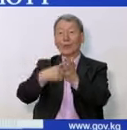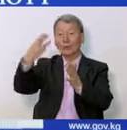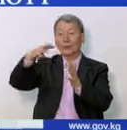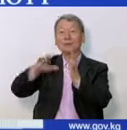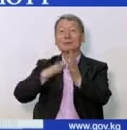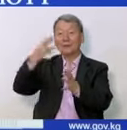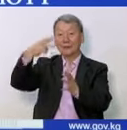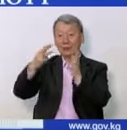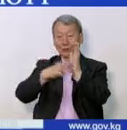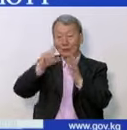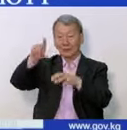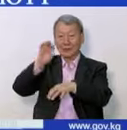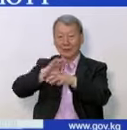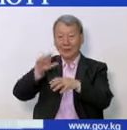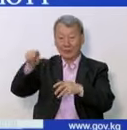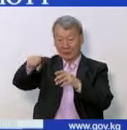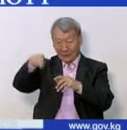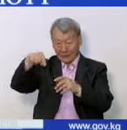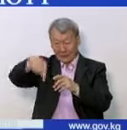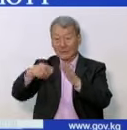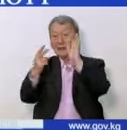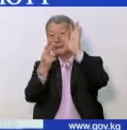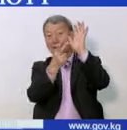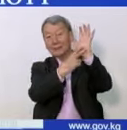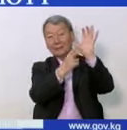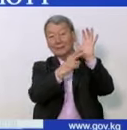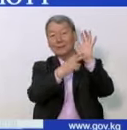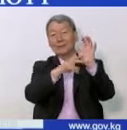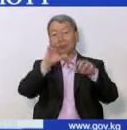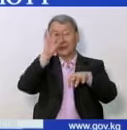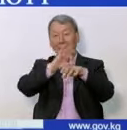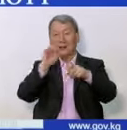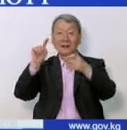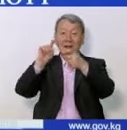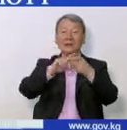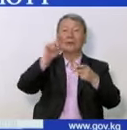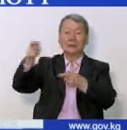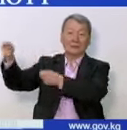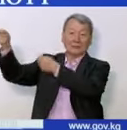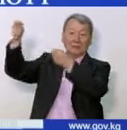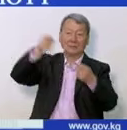в 7 случаях это идет завоз из-за